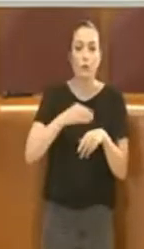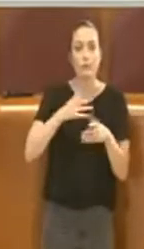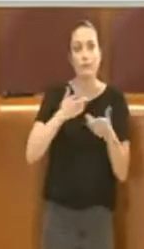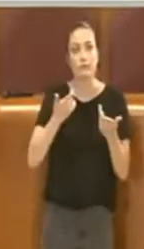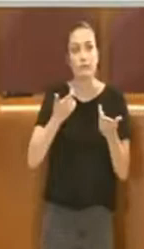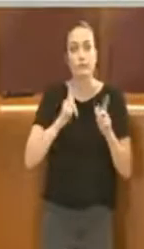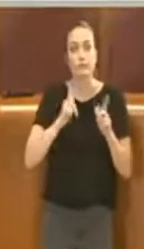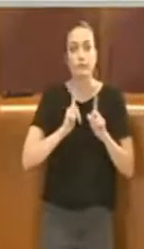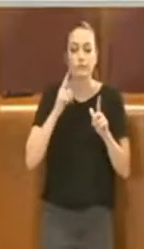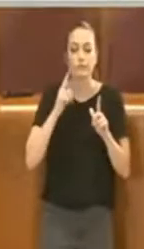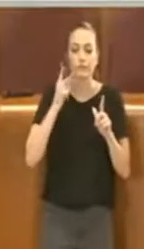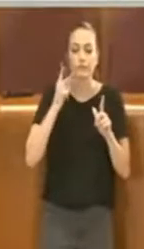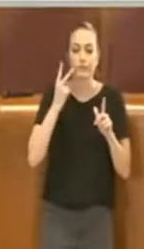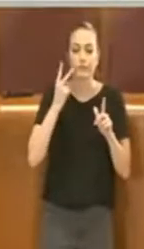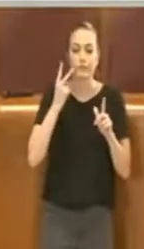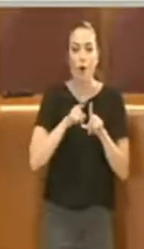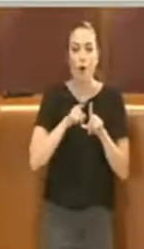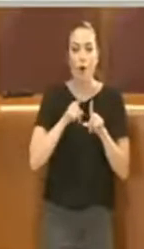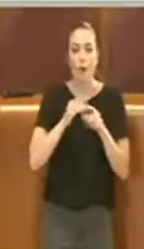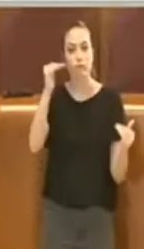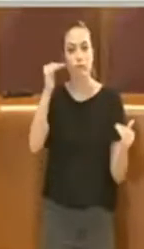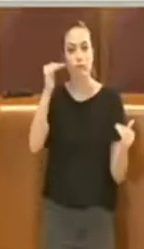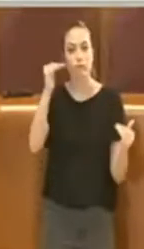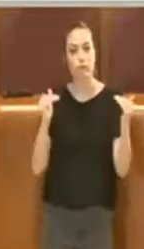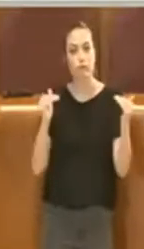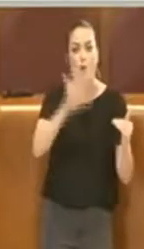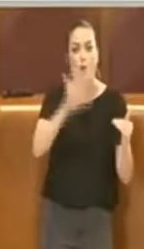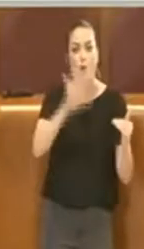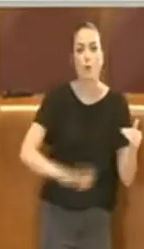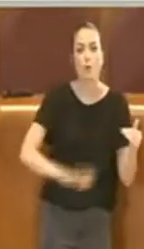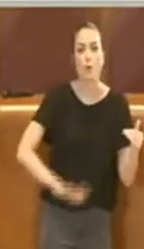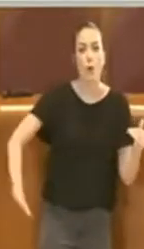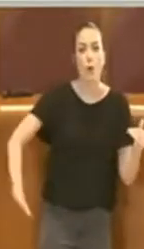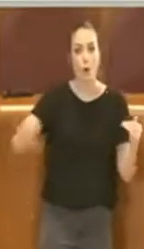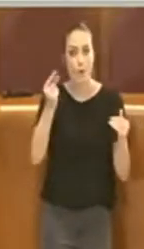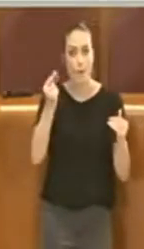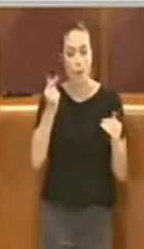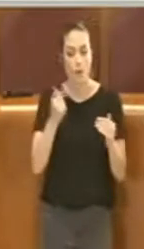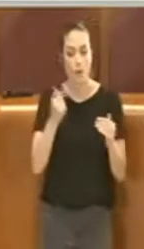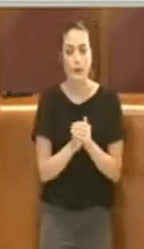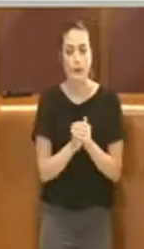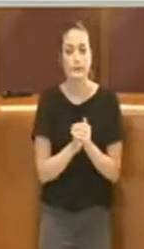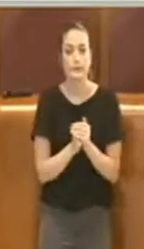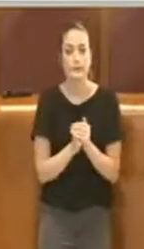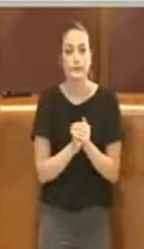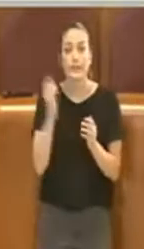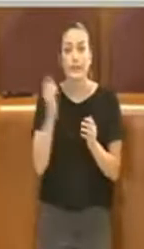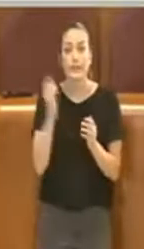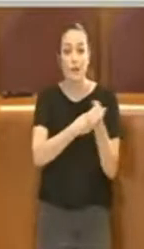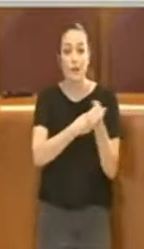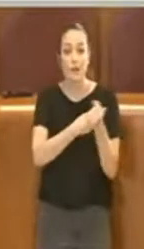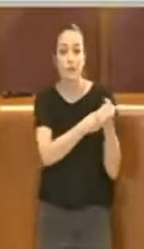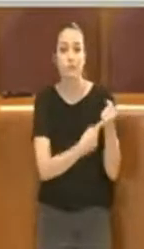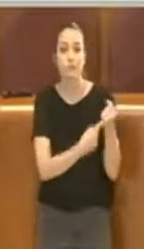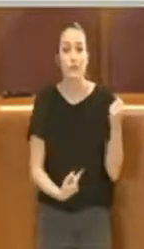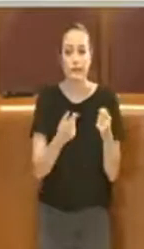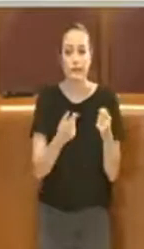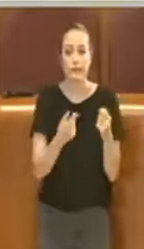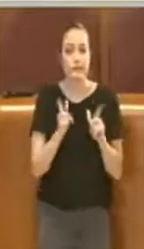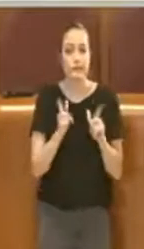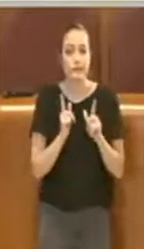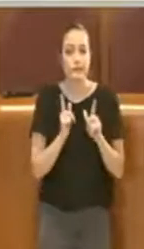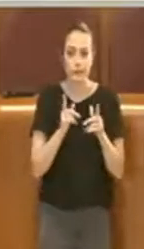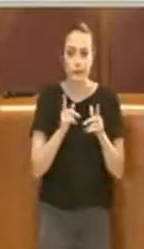europeo e internazionale. Quindi se falliscono ci saranno conseguenze anche per noi, lo dovete